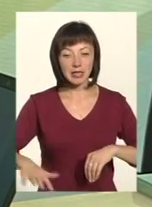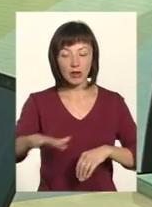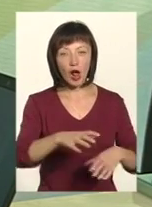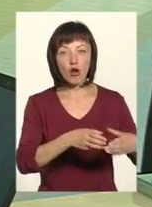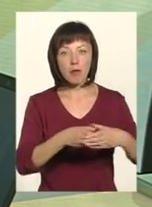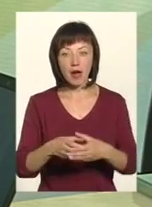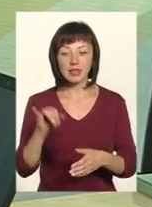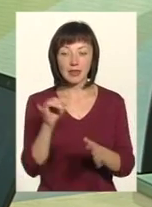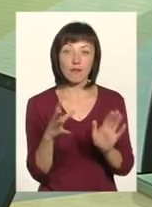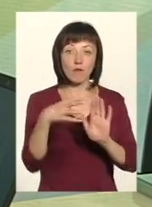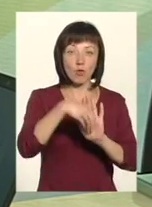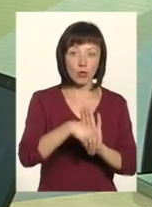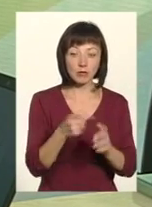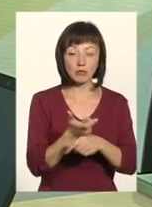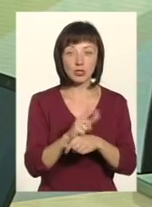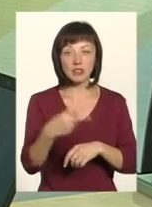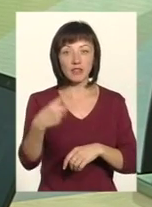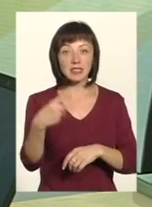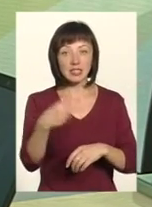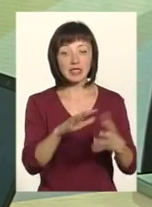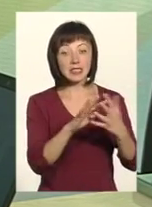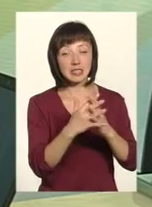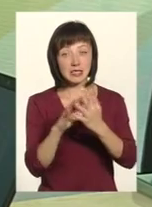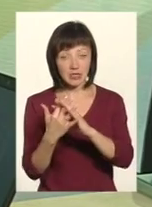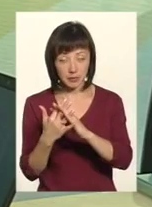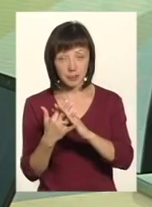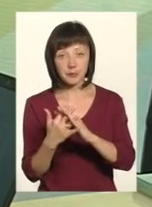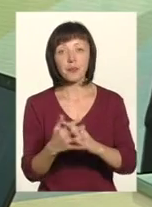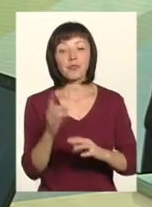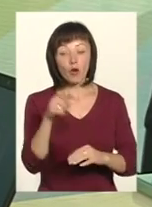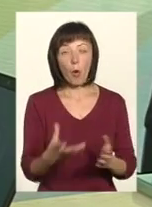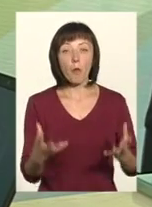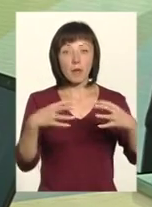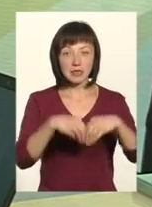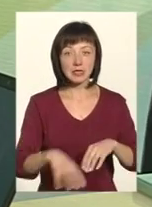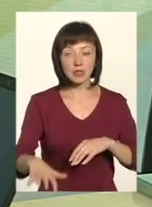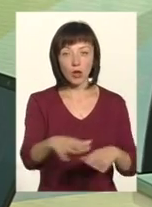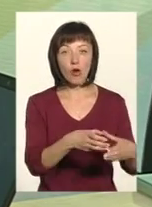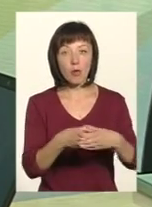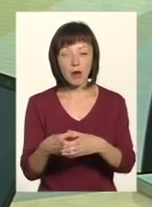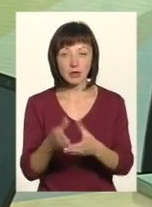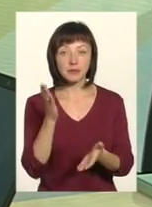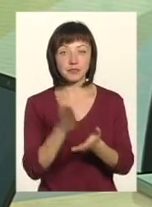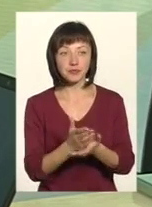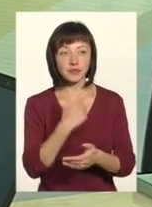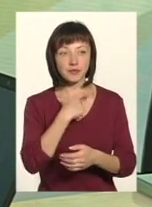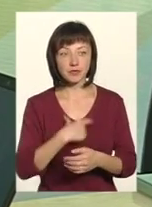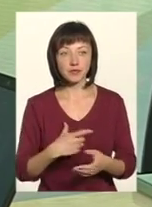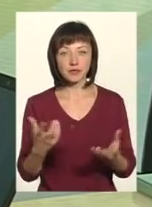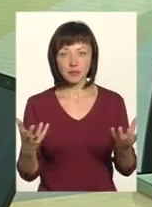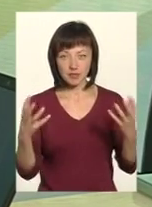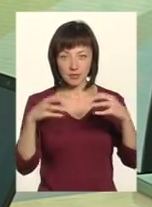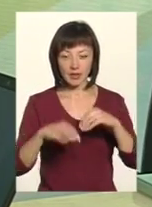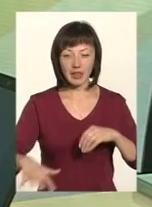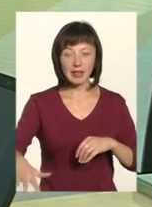і до її до складу входить більше 20 населених пунктів, то об'єднана територіальна громада включає в себе усю об'єднану